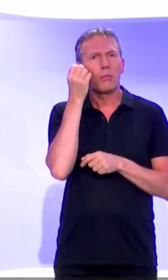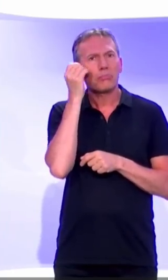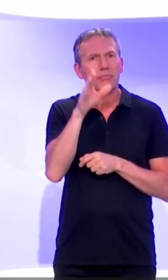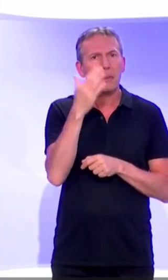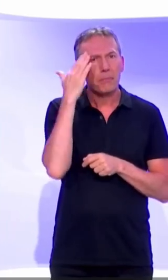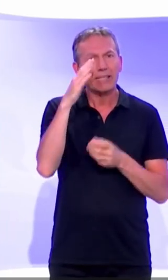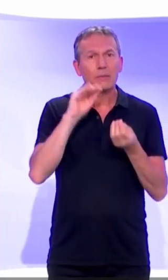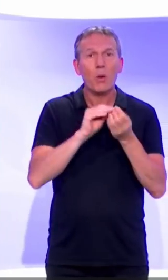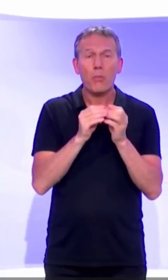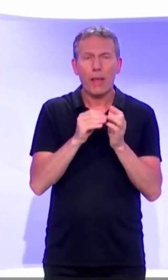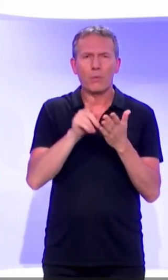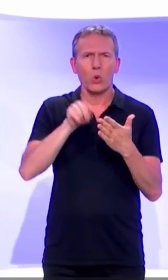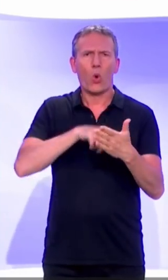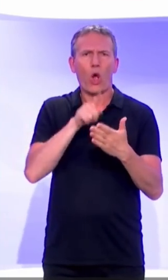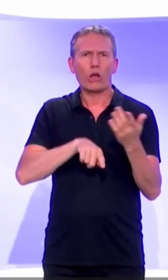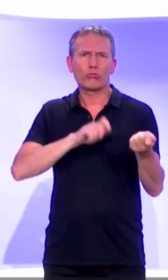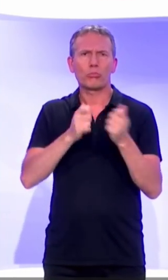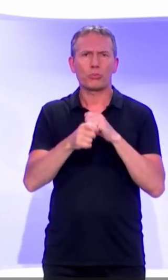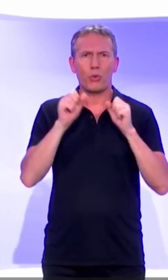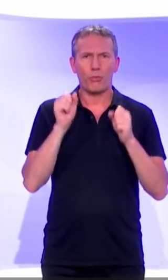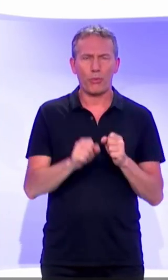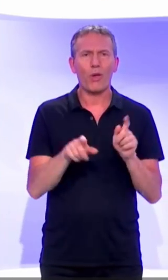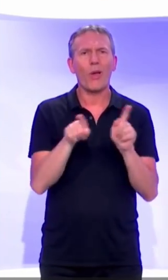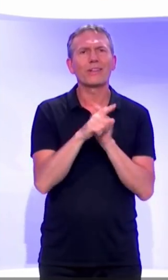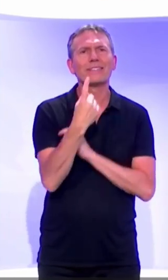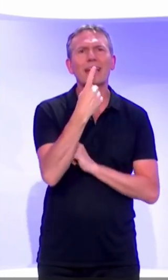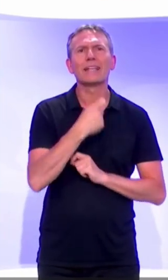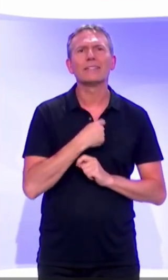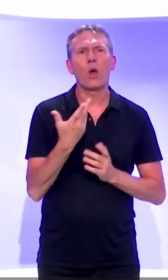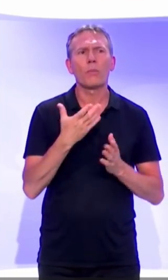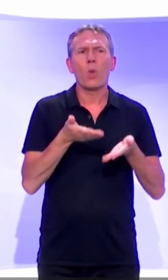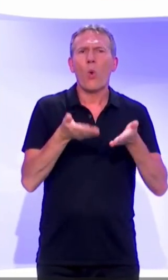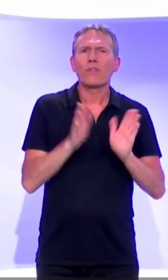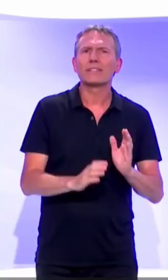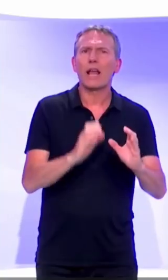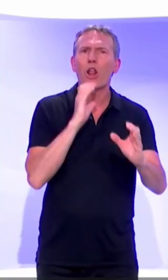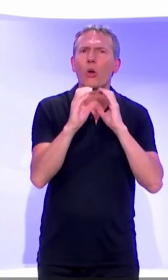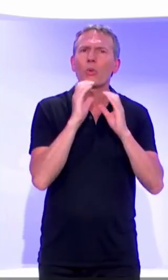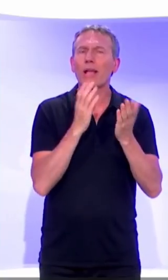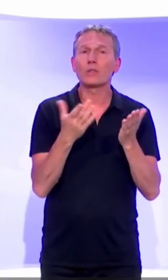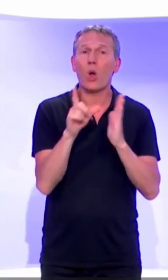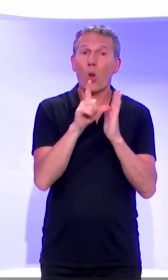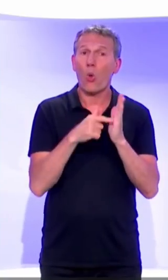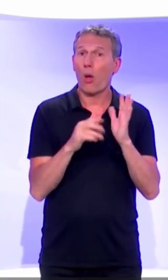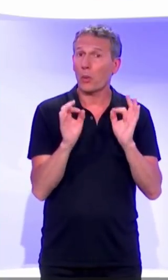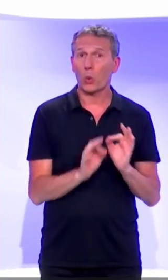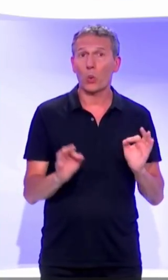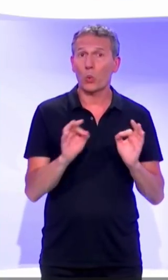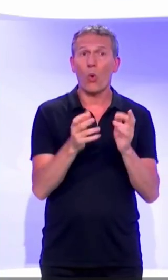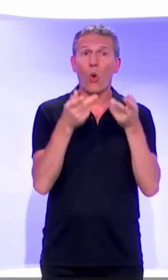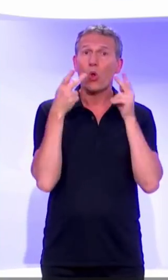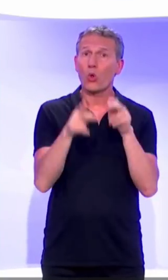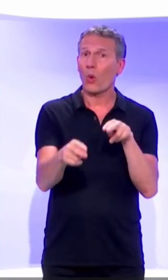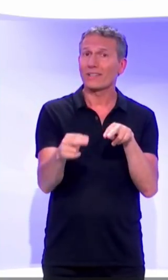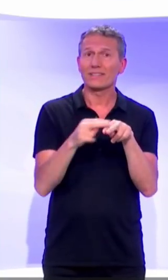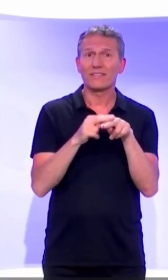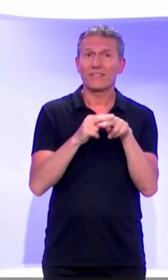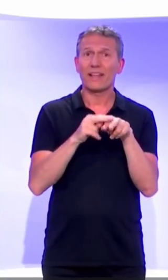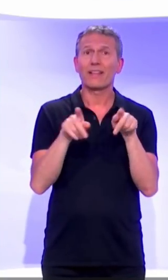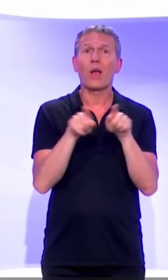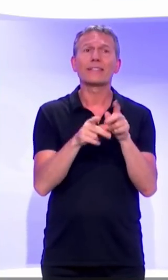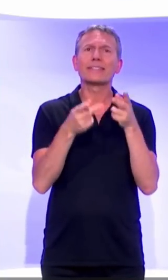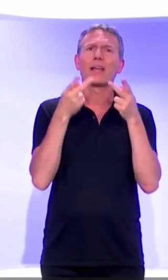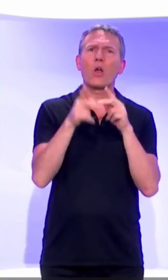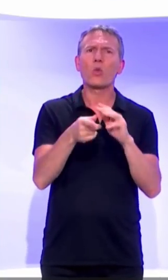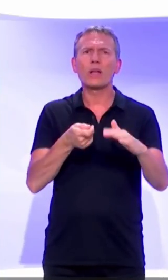pour les corriger dans les meilleurs délais. Vous m'interrogez ensuite sur une communication officielle. La loi ne l'a pas permis, et la loi ne l'a pas autorisé, tout comme elle n'a pas autorisé non plus